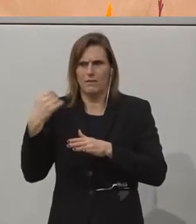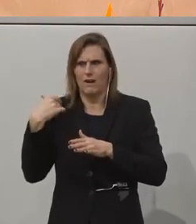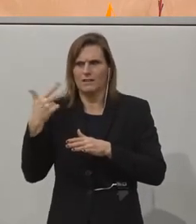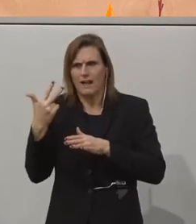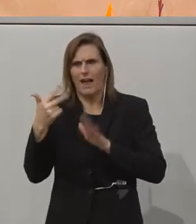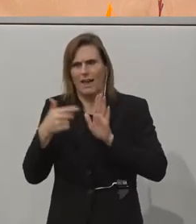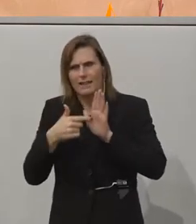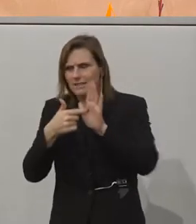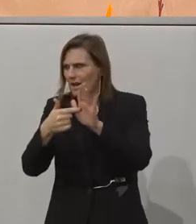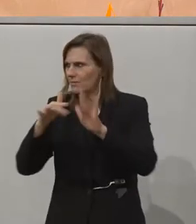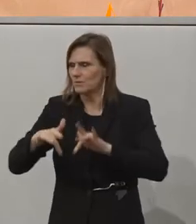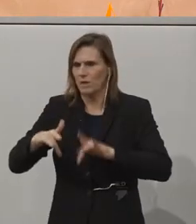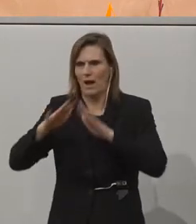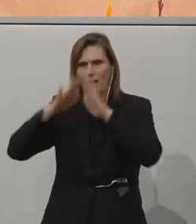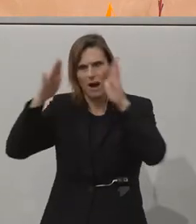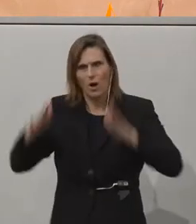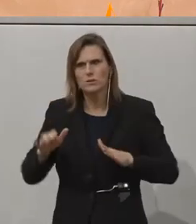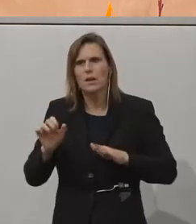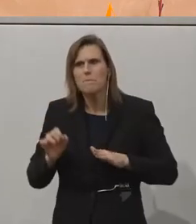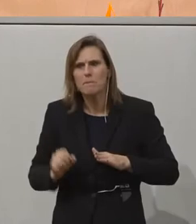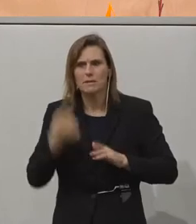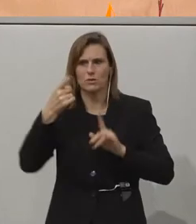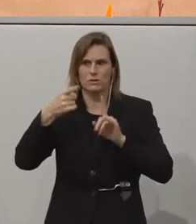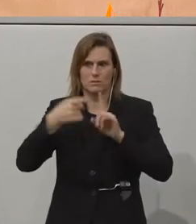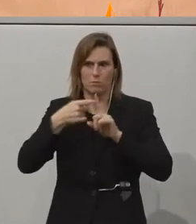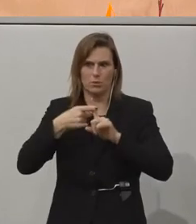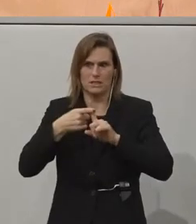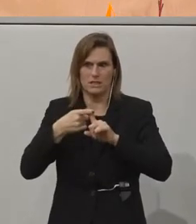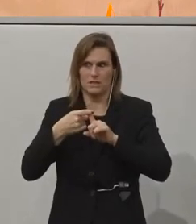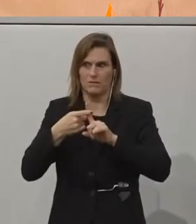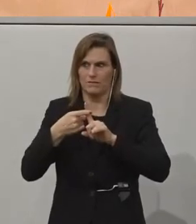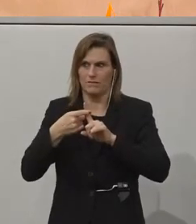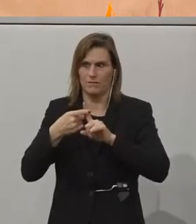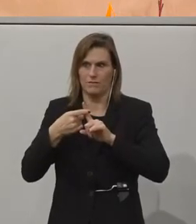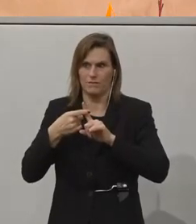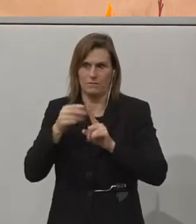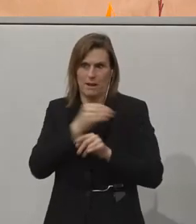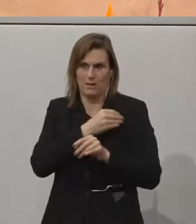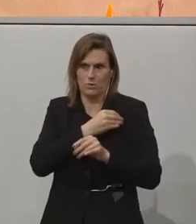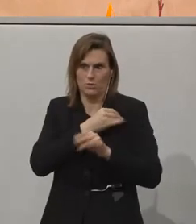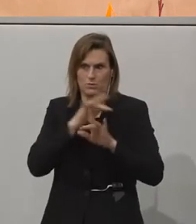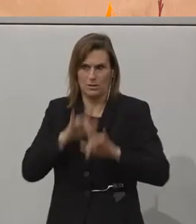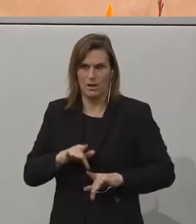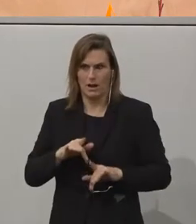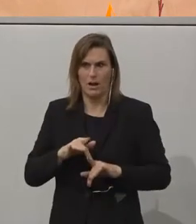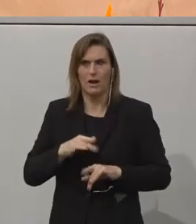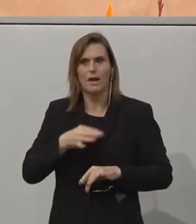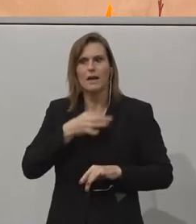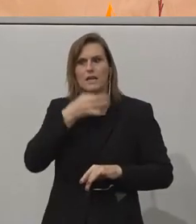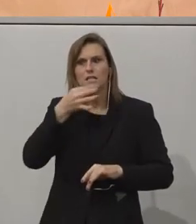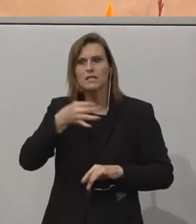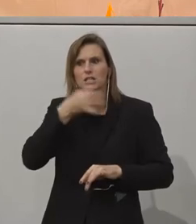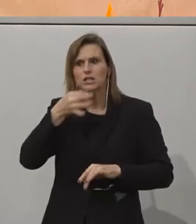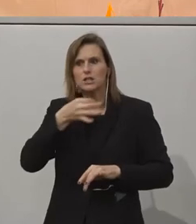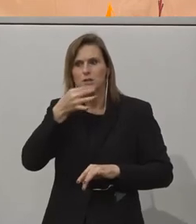weil es da im Hohen Haus eine besonders positive Reaktion gegeben hat. Das war auf der einen Seite SpeechGear. Das